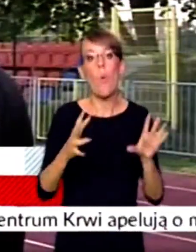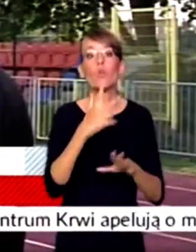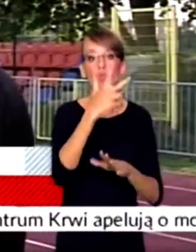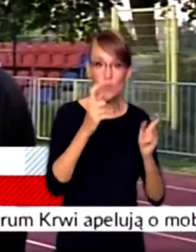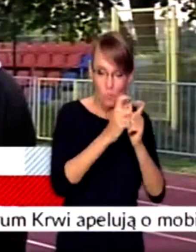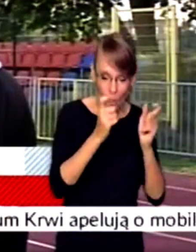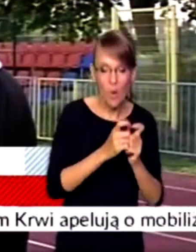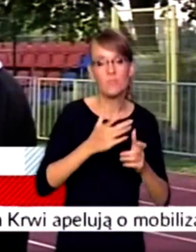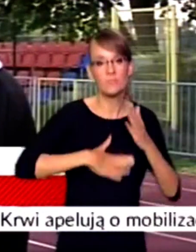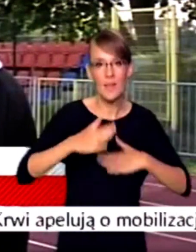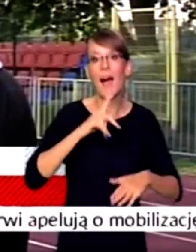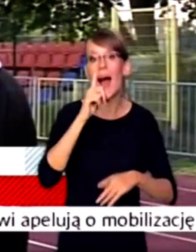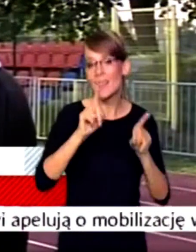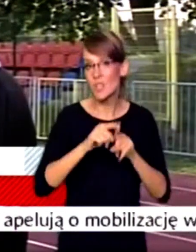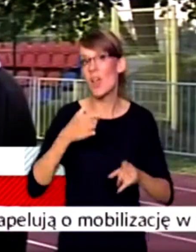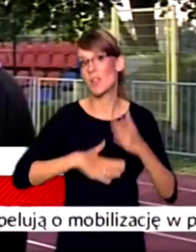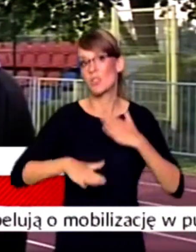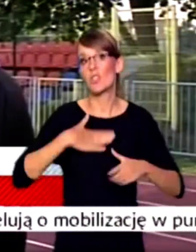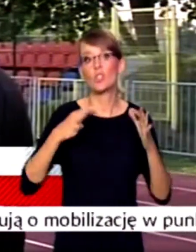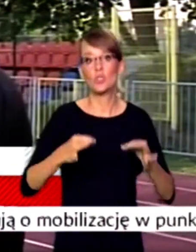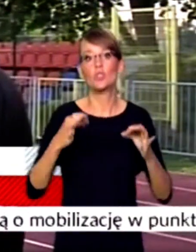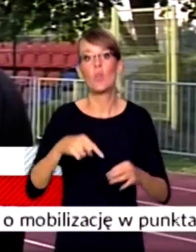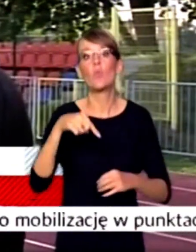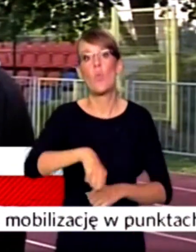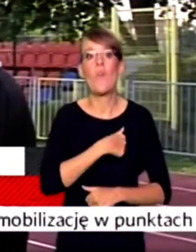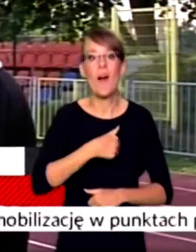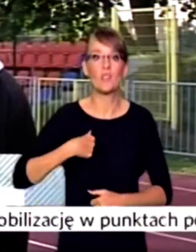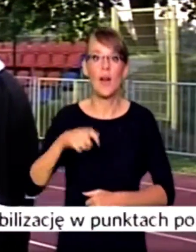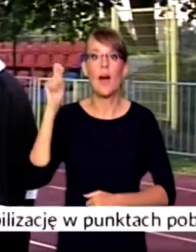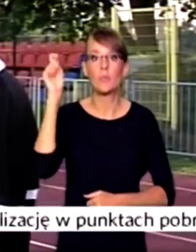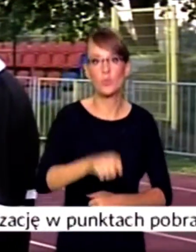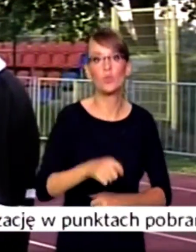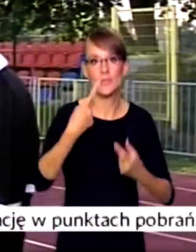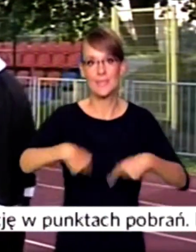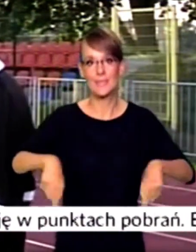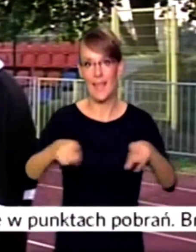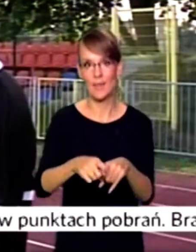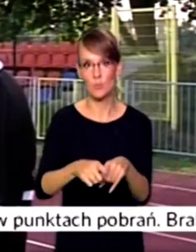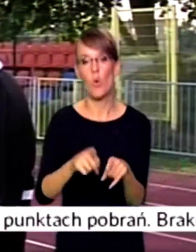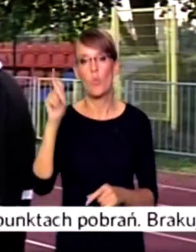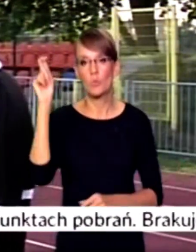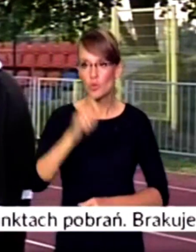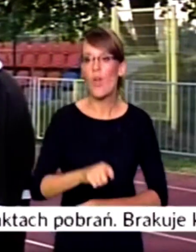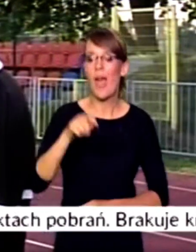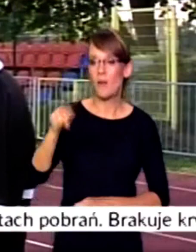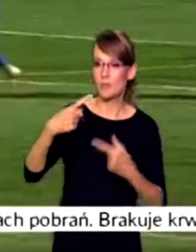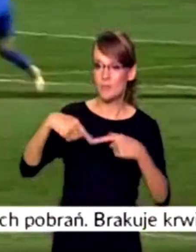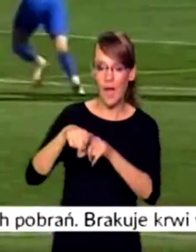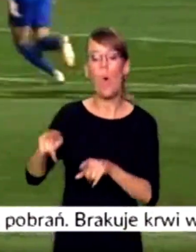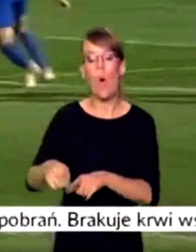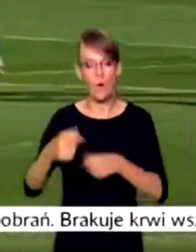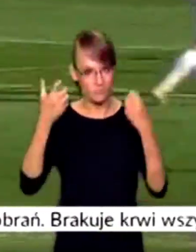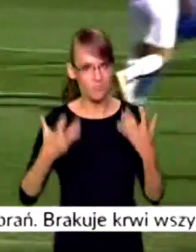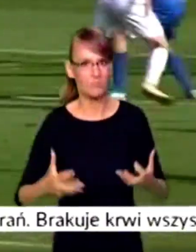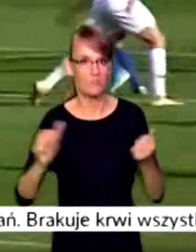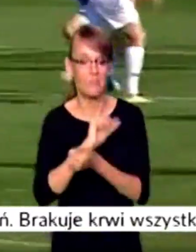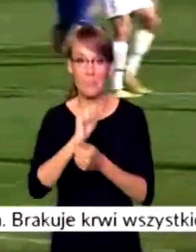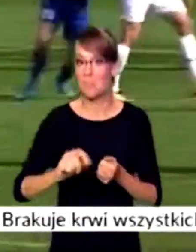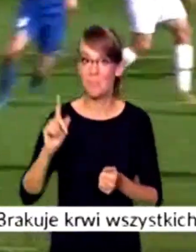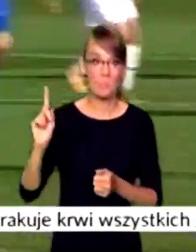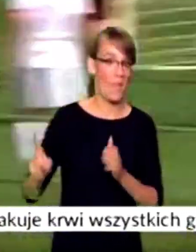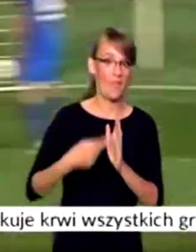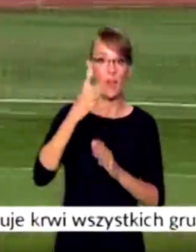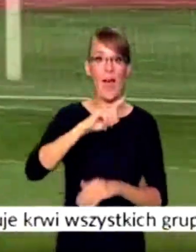punktów, ale też się cieszę, że dzisiaj do Warszawy tutaj przyjechał zespół. Przyjechał zespół, który podjął tą walkę i pierwszy raz na wyjeździe